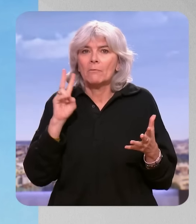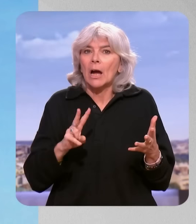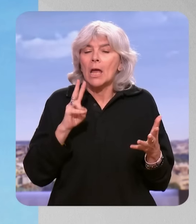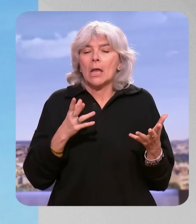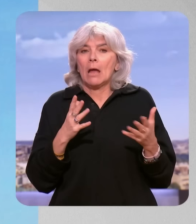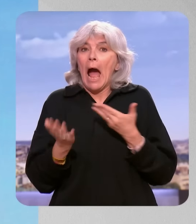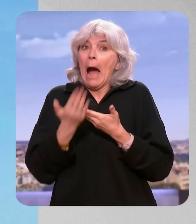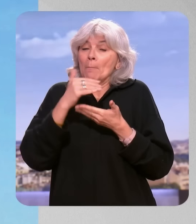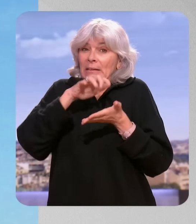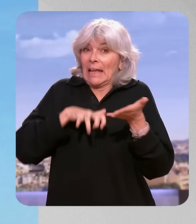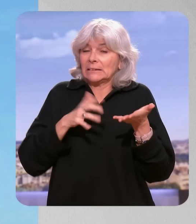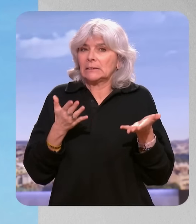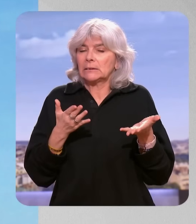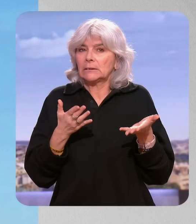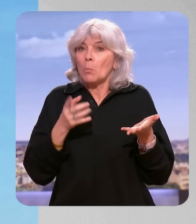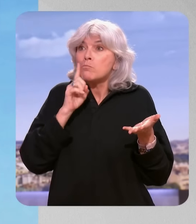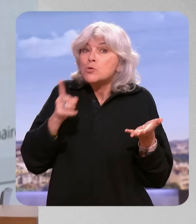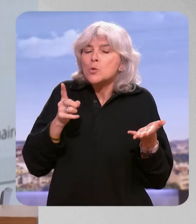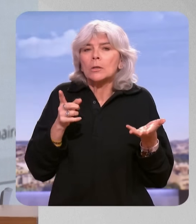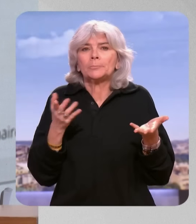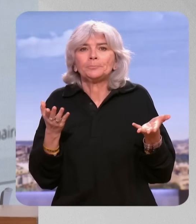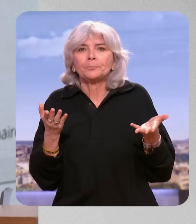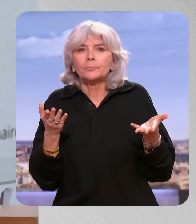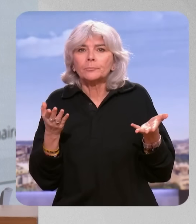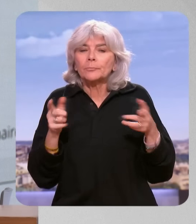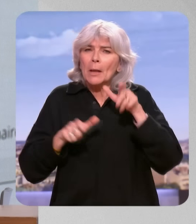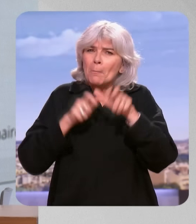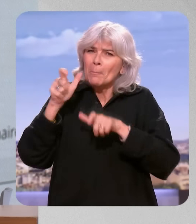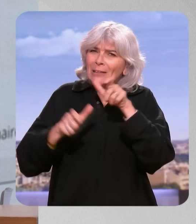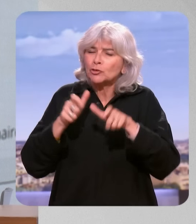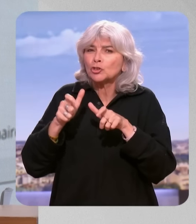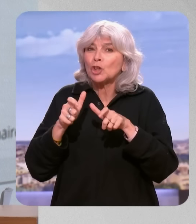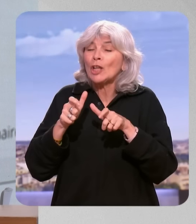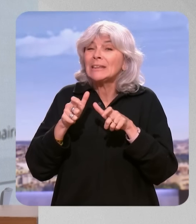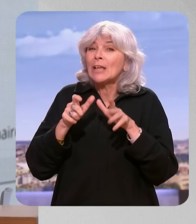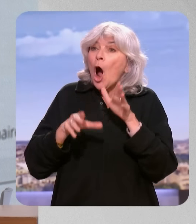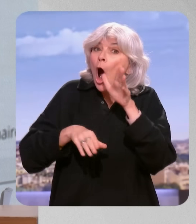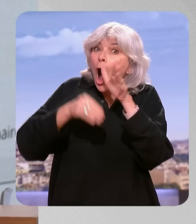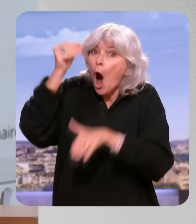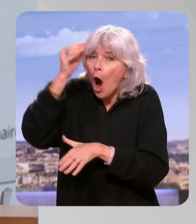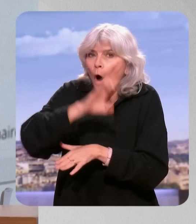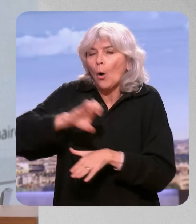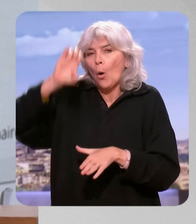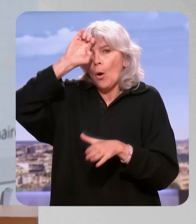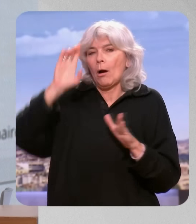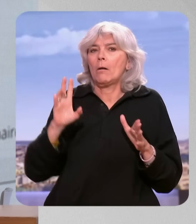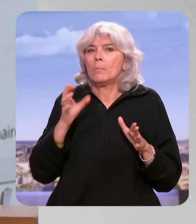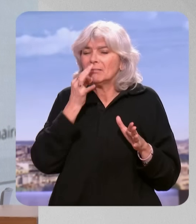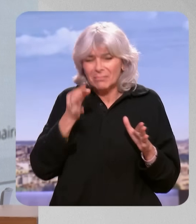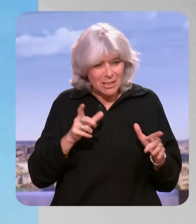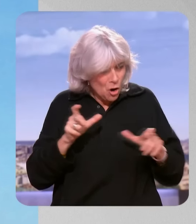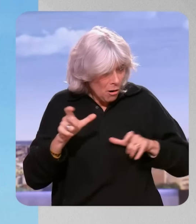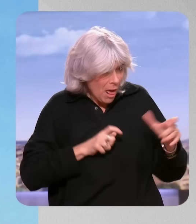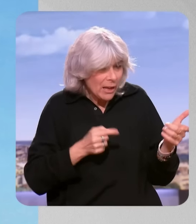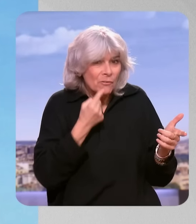cet amendement ne s'appliquait que ceux qui sont implantés à l'extérieur de l'Union européenne. Je dis, mes chers collègues, vous